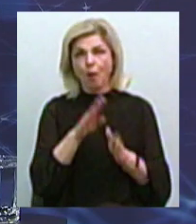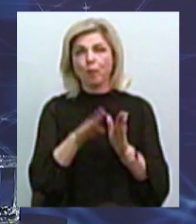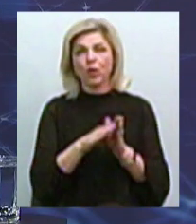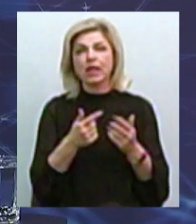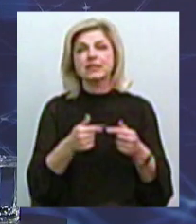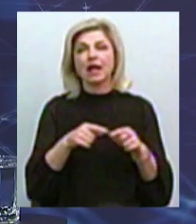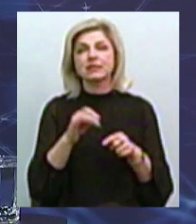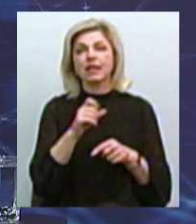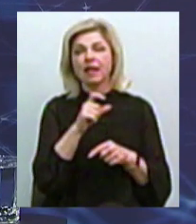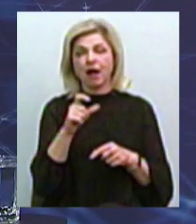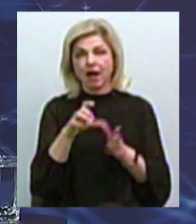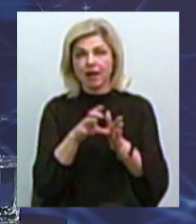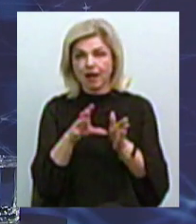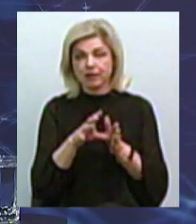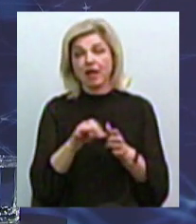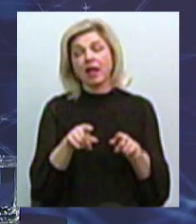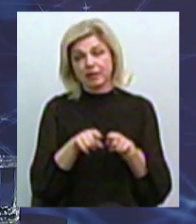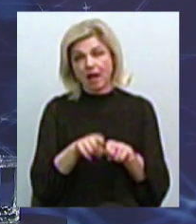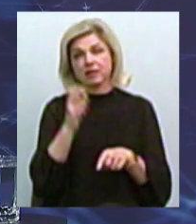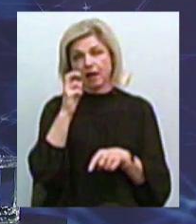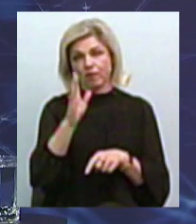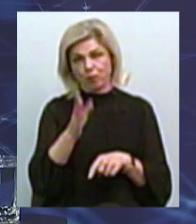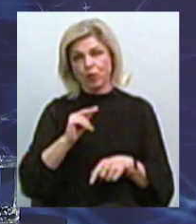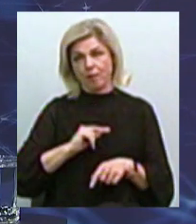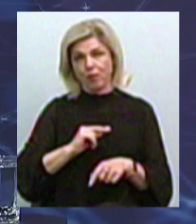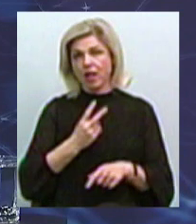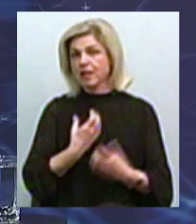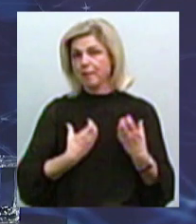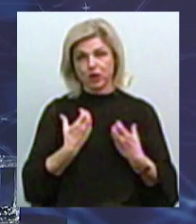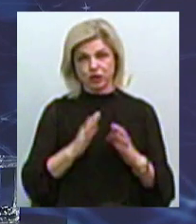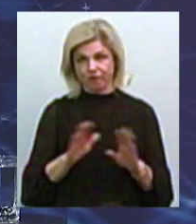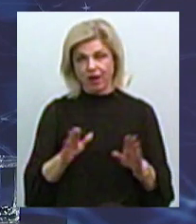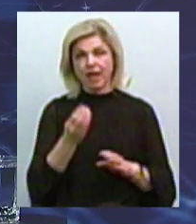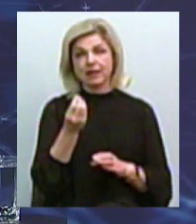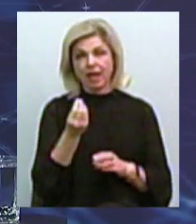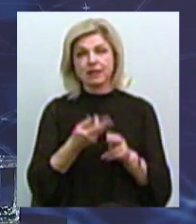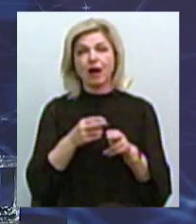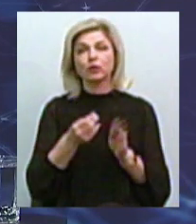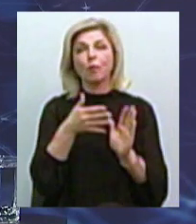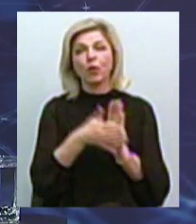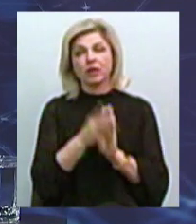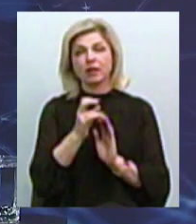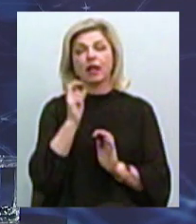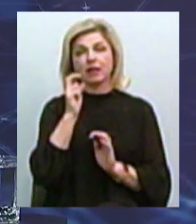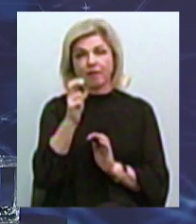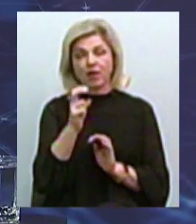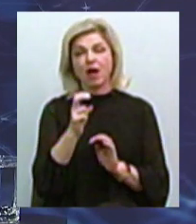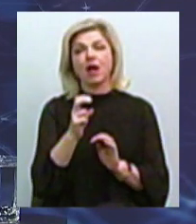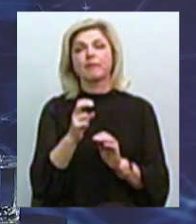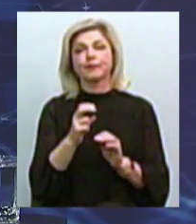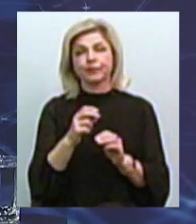І таким образом цей трамвай буде в роботі. Не переживайте. Деньги, які потрачені на цей трамвай, вони проведені через